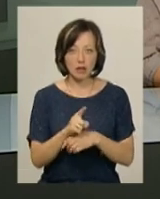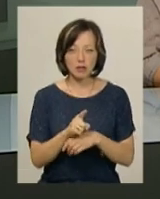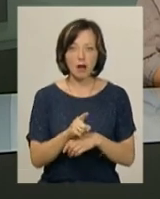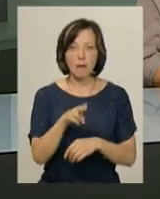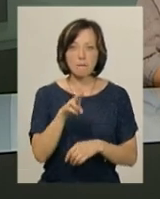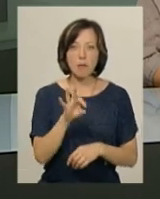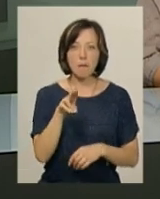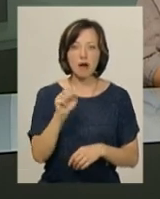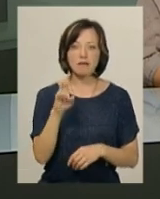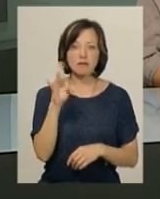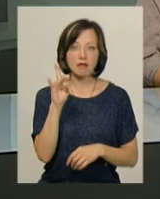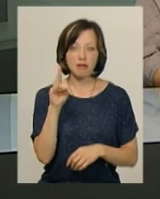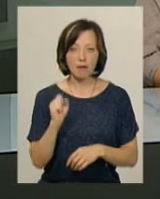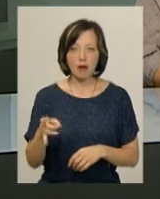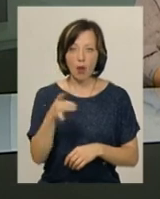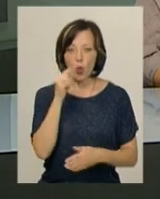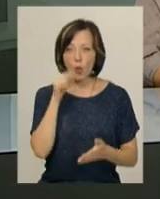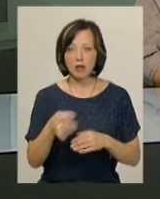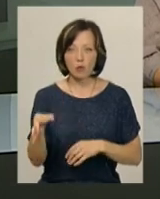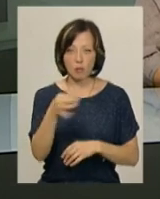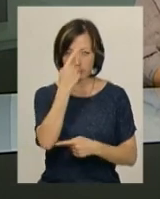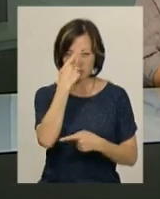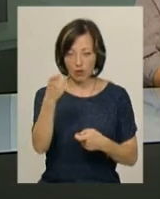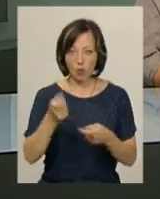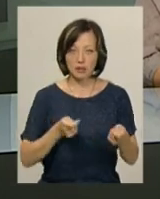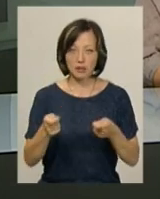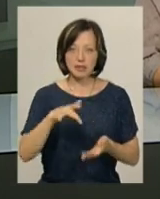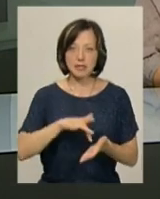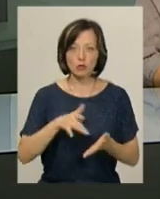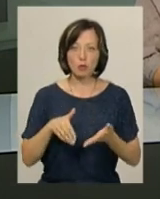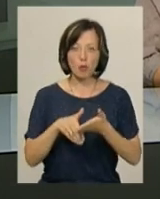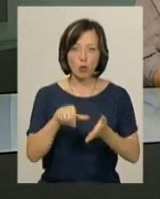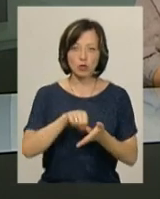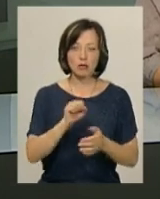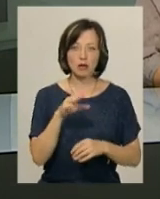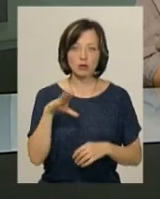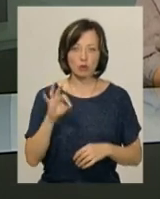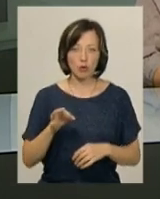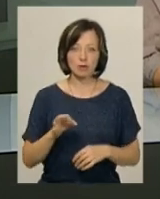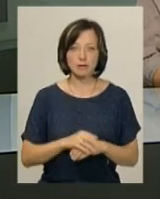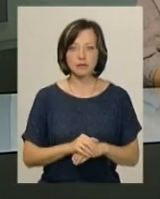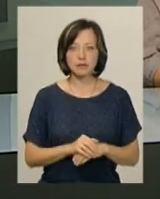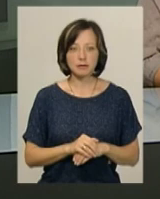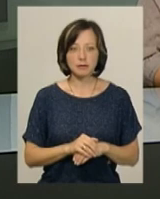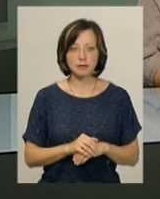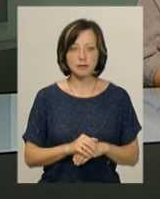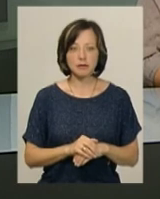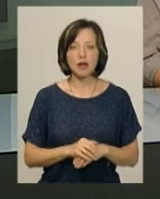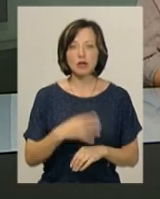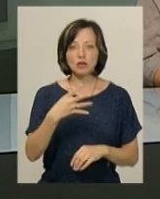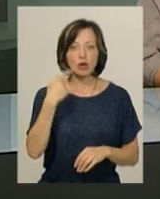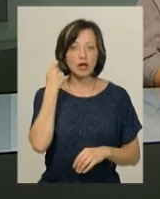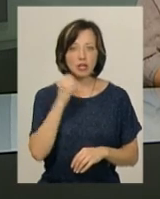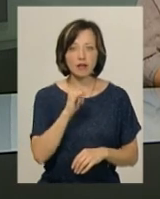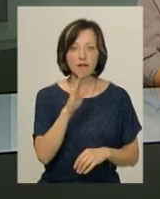Попаснянському районі Луганської області. Про це повідомила координатор Центру допомоги учасникам АТО в області Наталія Дзекар. 40